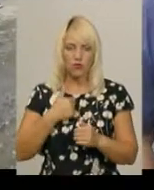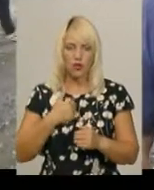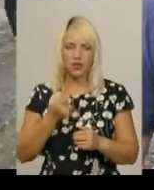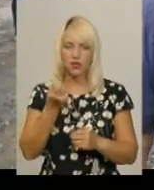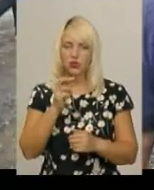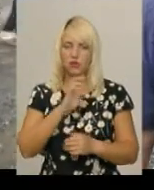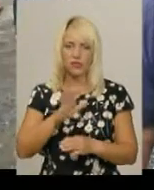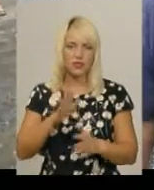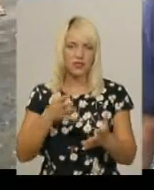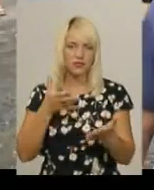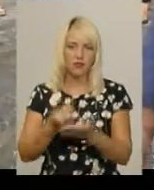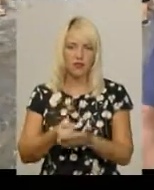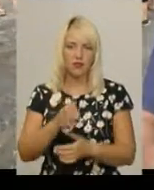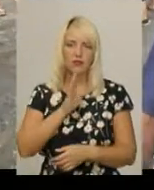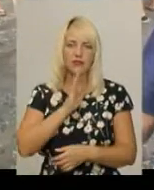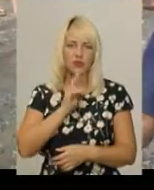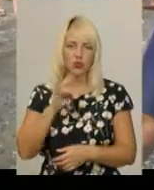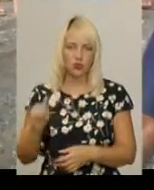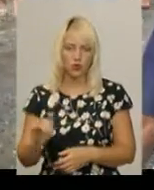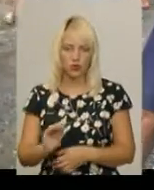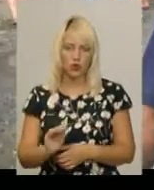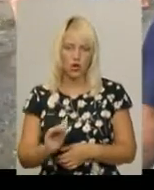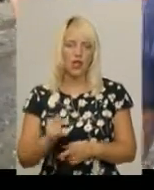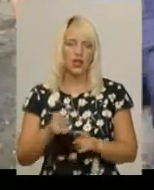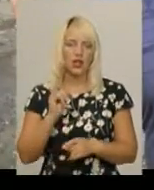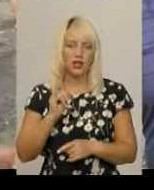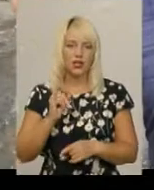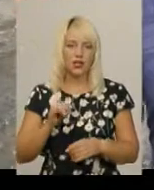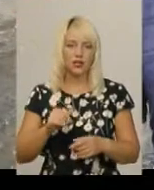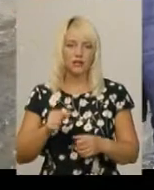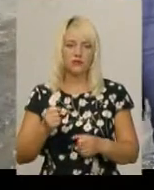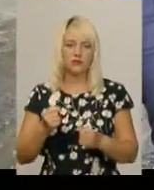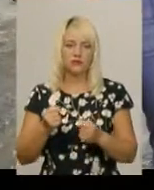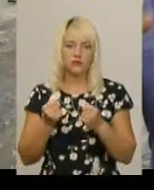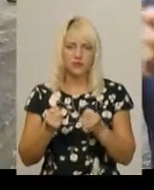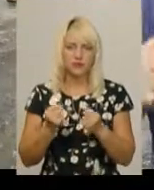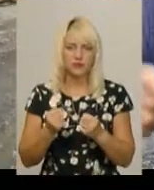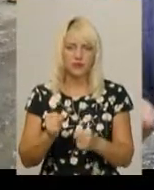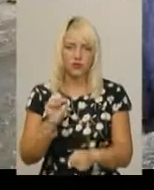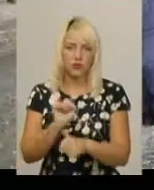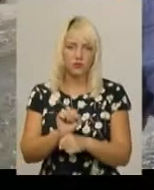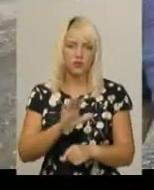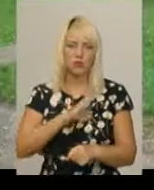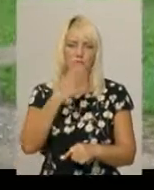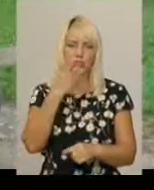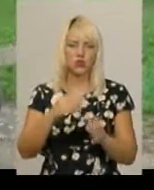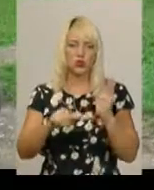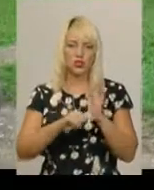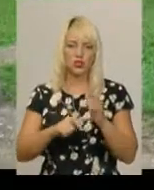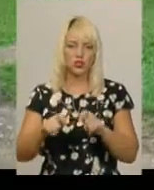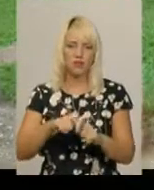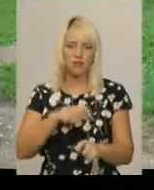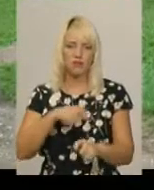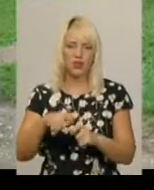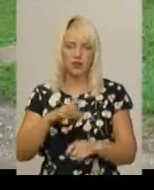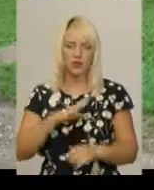не збили малу дівчинку. Тормозний шлях був машини, 36 метрів. У сусідньому від